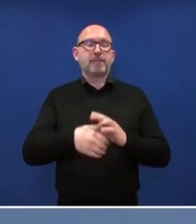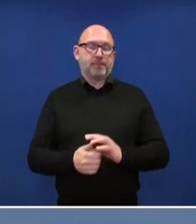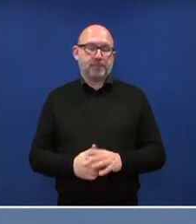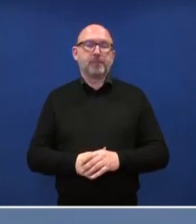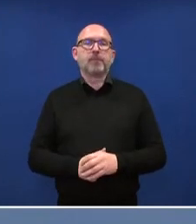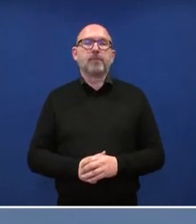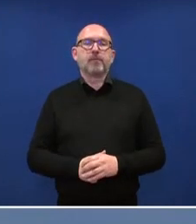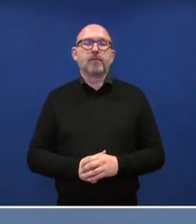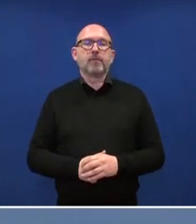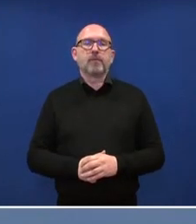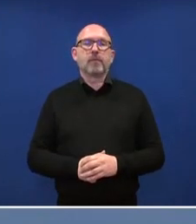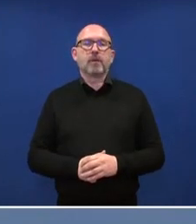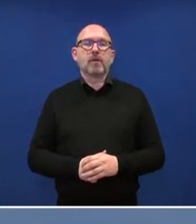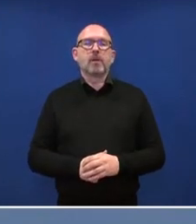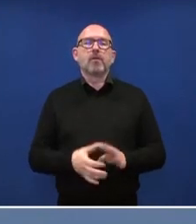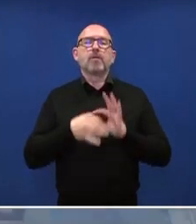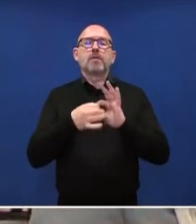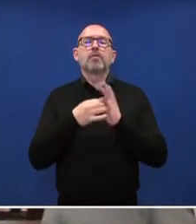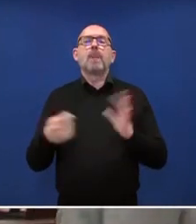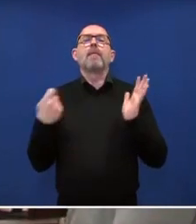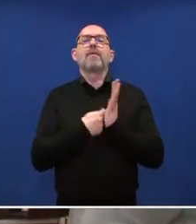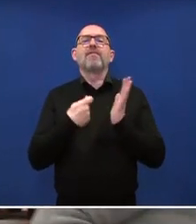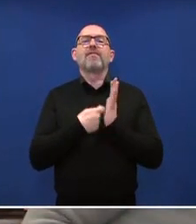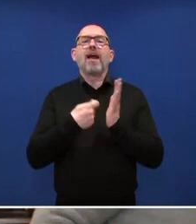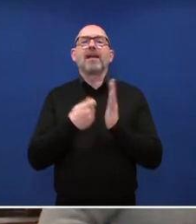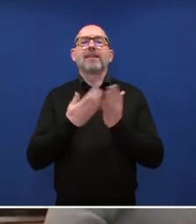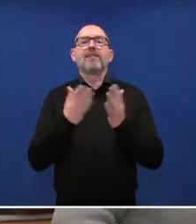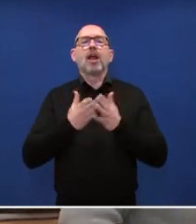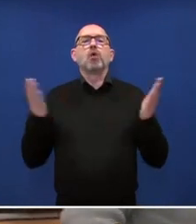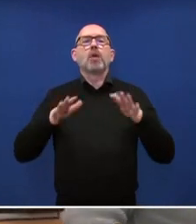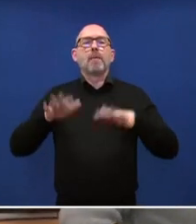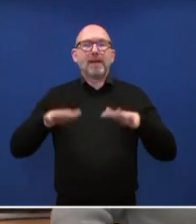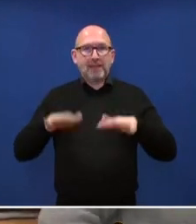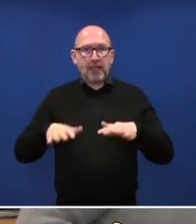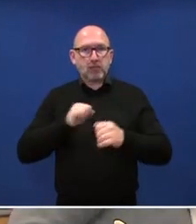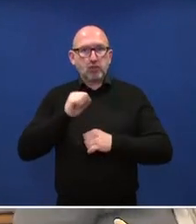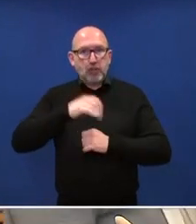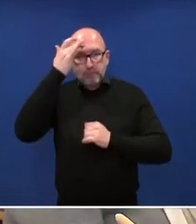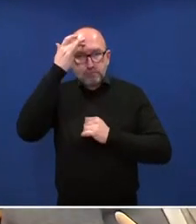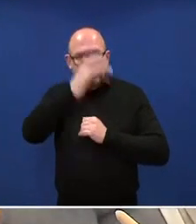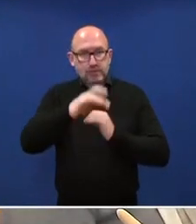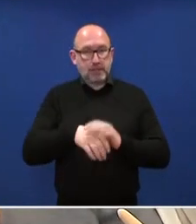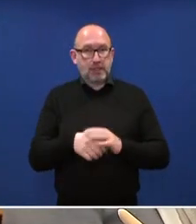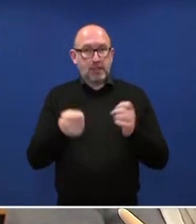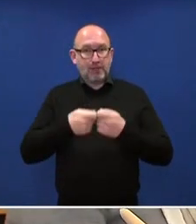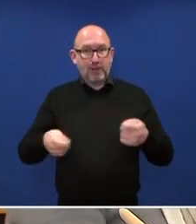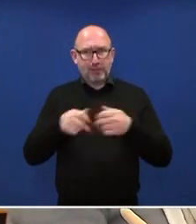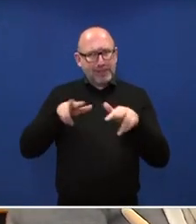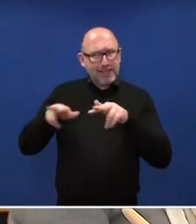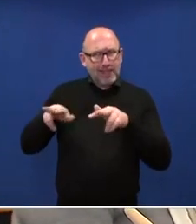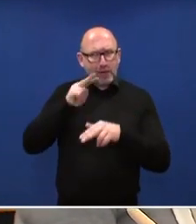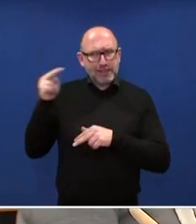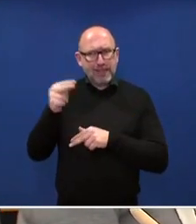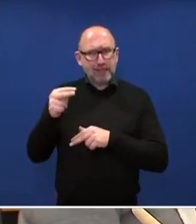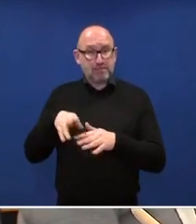Ja, ich würde auch gerne auf die Bewertung nochmal, dass das jetzt in Großbritannien so schnell zugelassen wurde. Ist das aus Sicht der Bundesregierung, vielleicht auch an Frau Dämmer, ist das